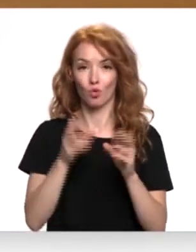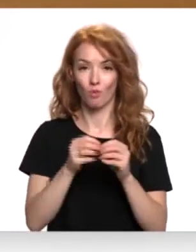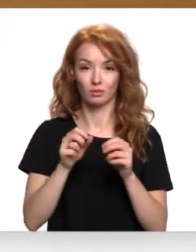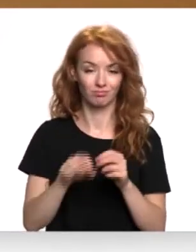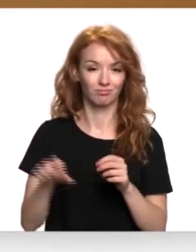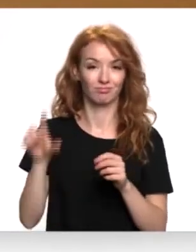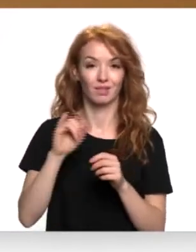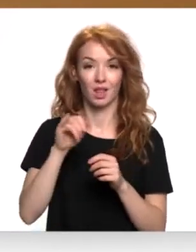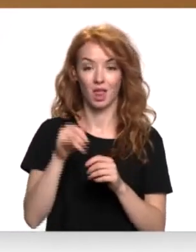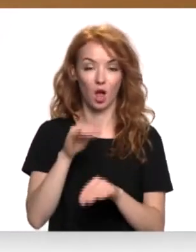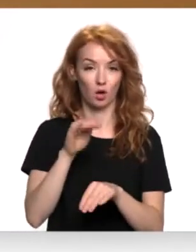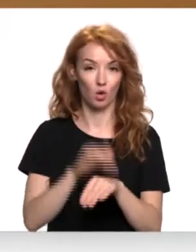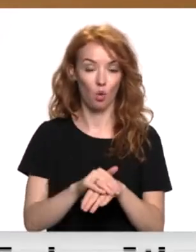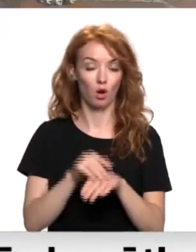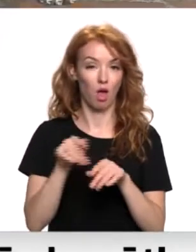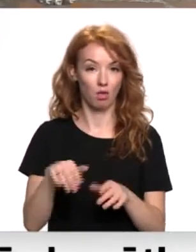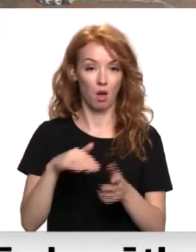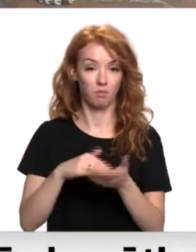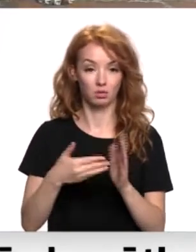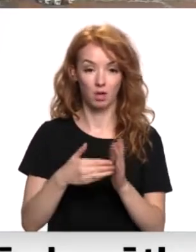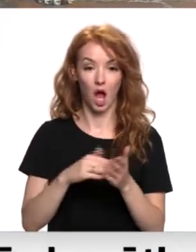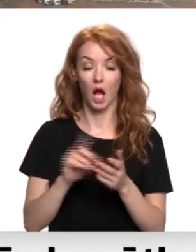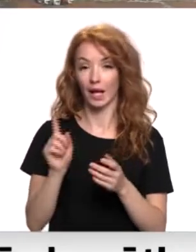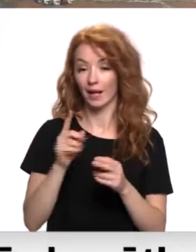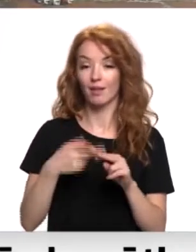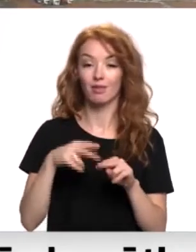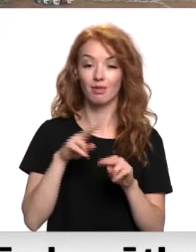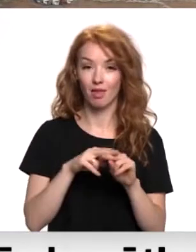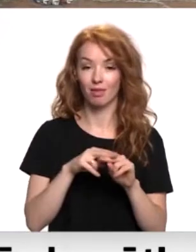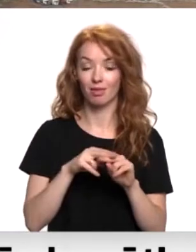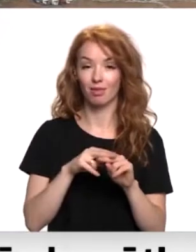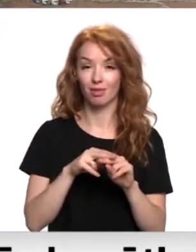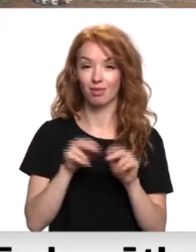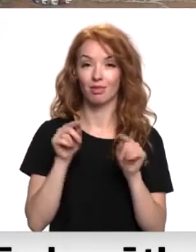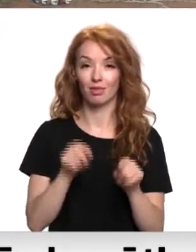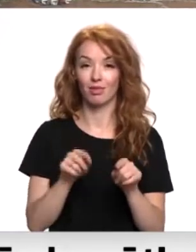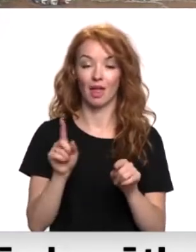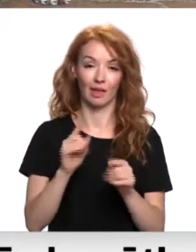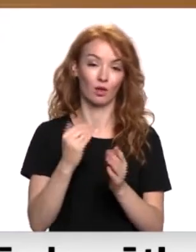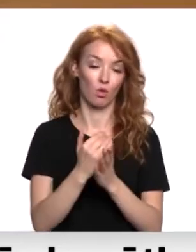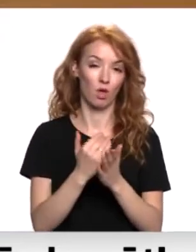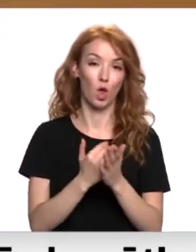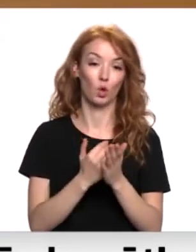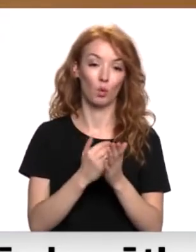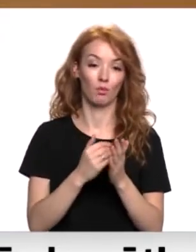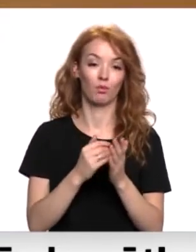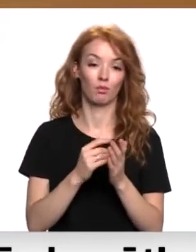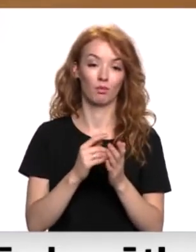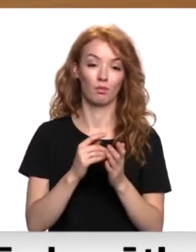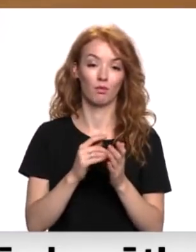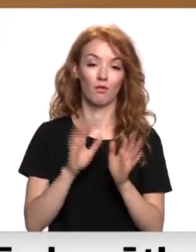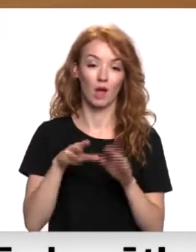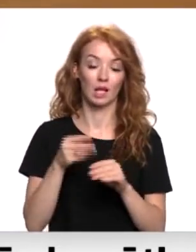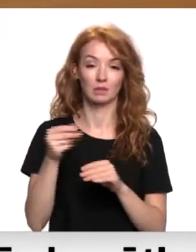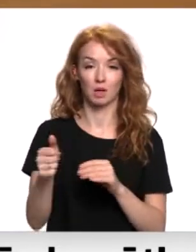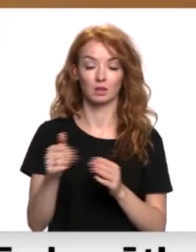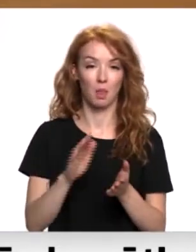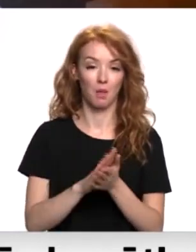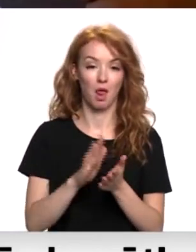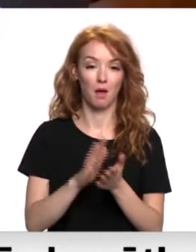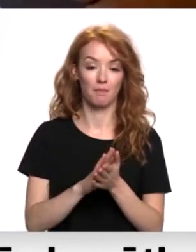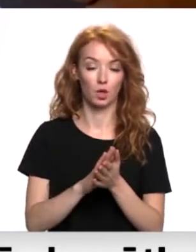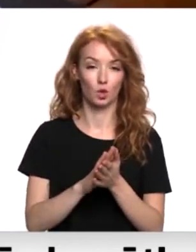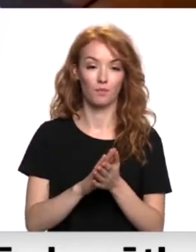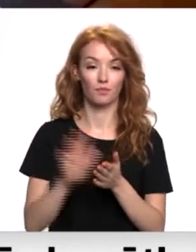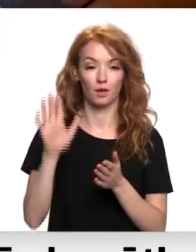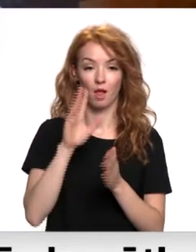Ja ir konkrēti apstākļi, tad ir arī tie nosacījumi, kad var izmaksāt arī prēmiju.